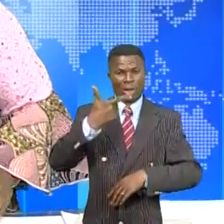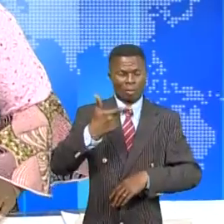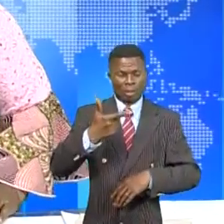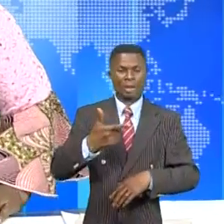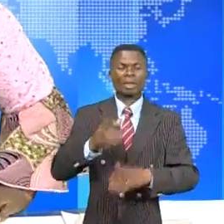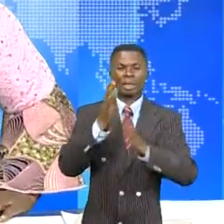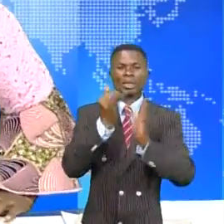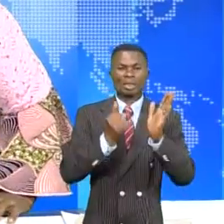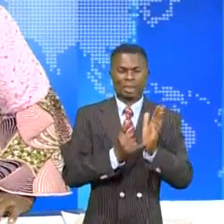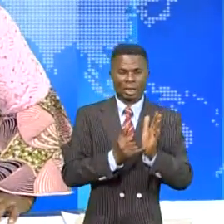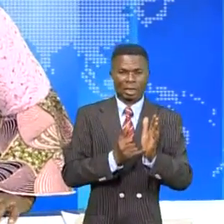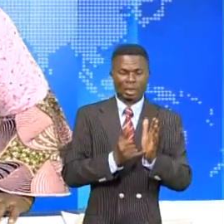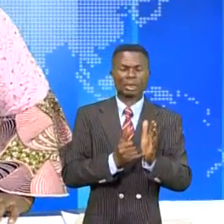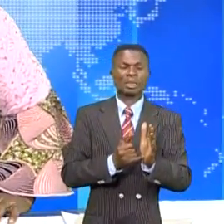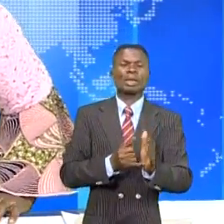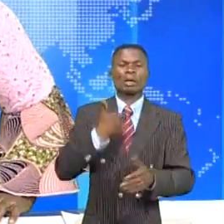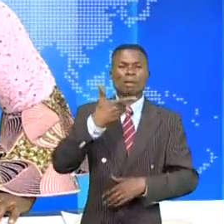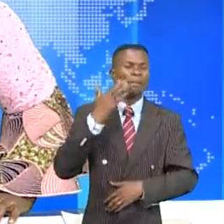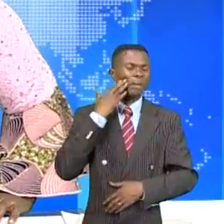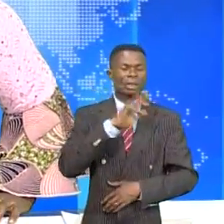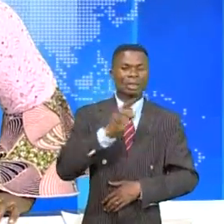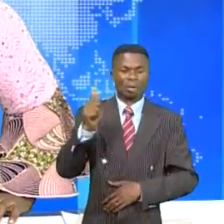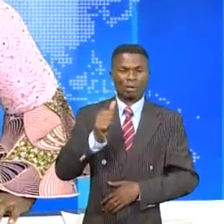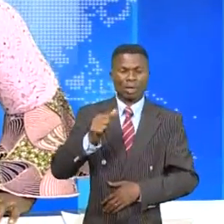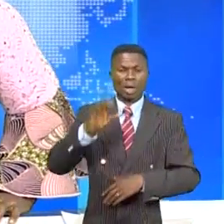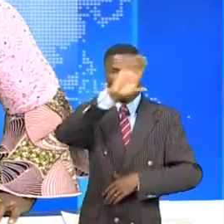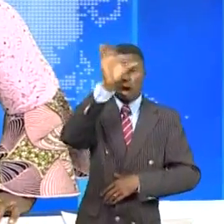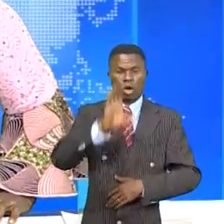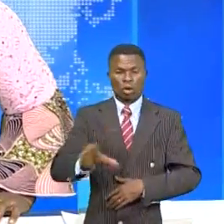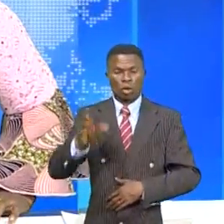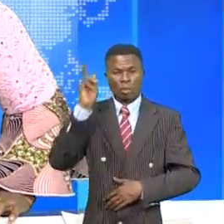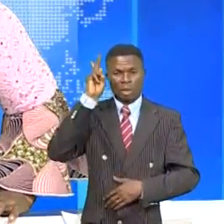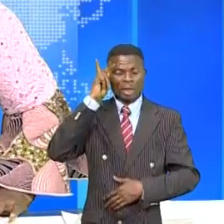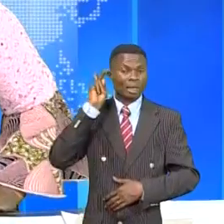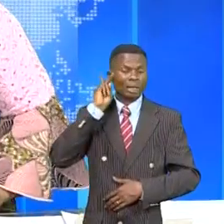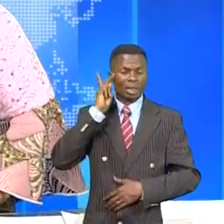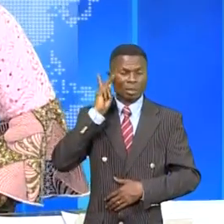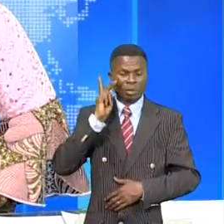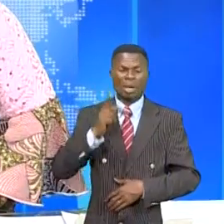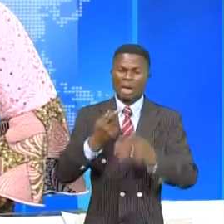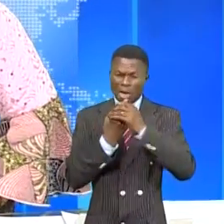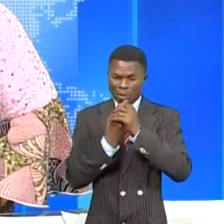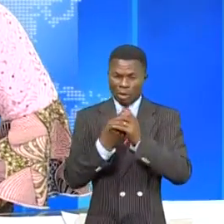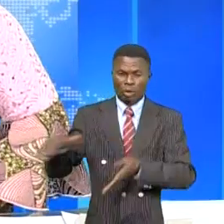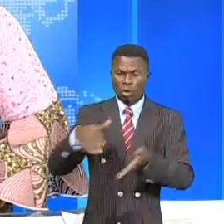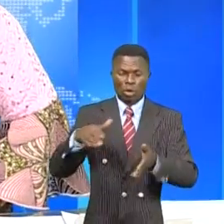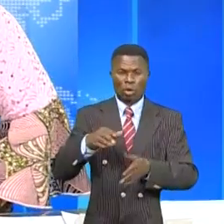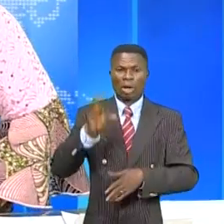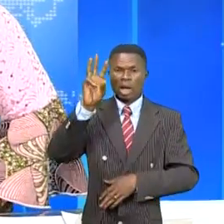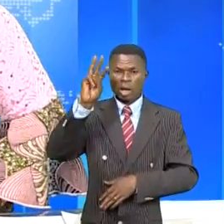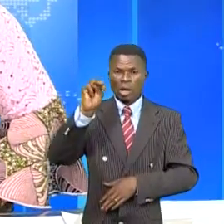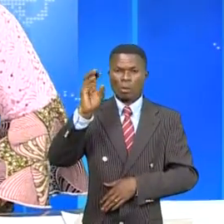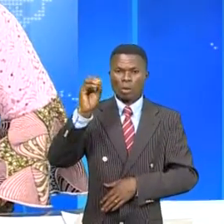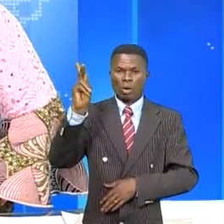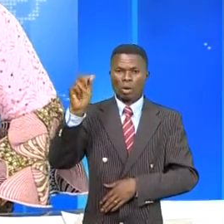dans la capitale, dans la commune de Kimbantseke, une tête d'érosion menace la route Mokali et risque de se couper en